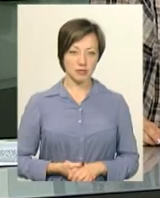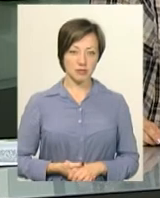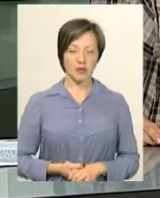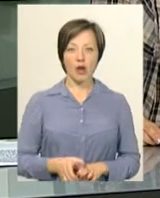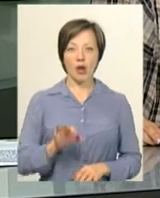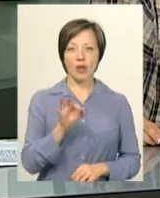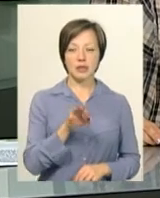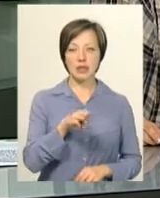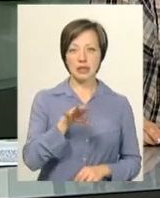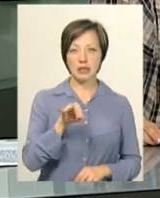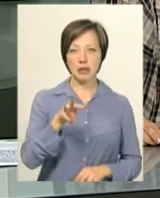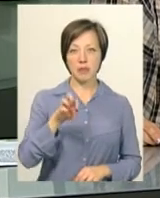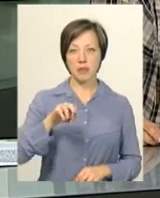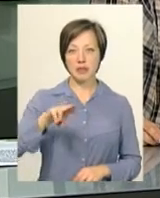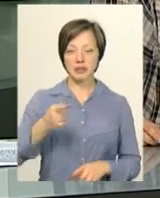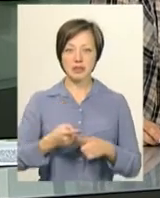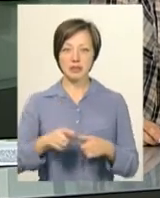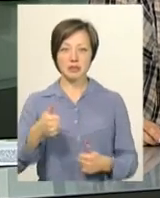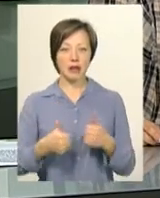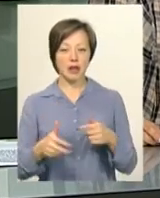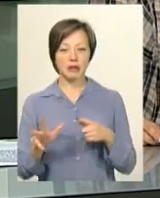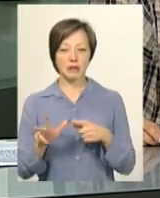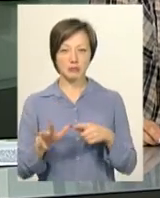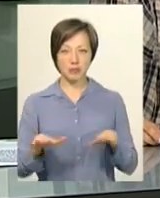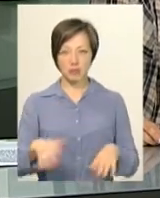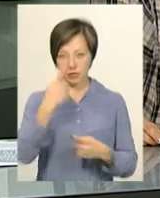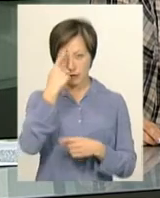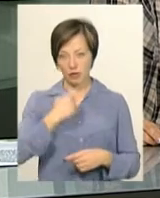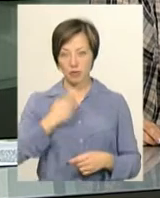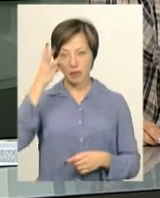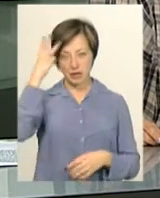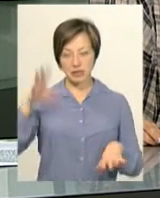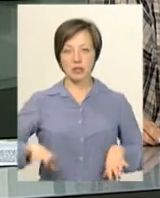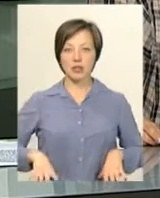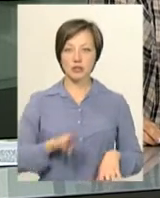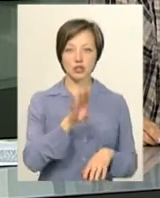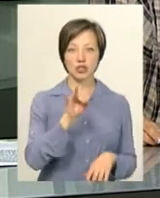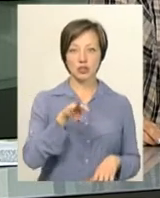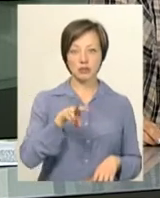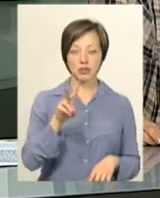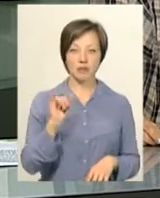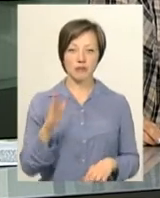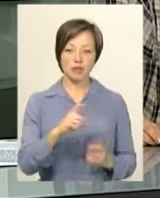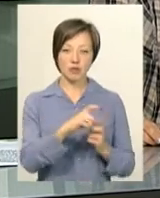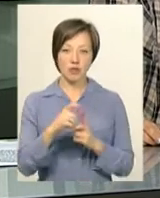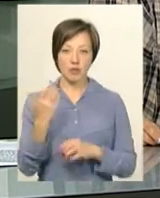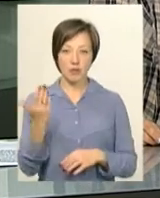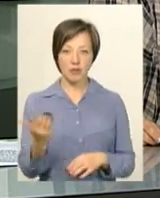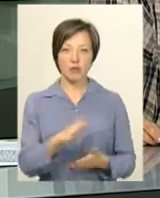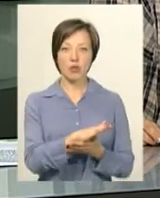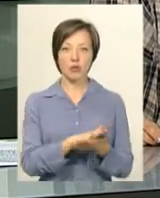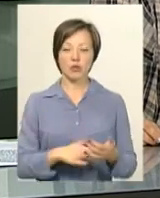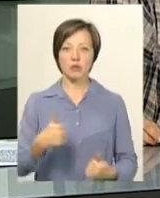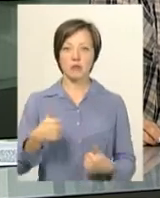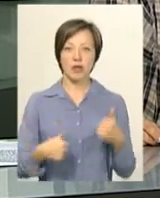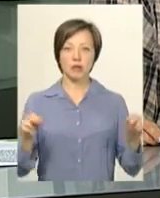Олександр Тимець на цих змаганнях став третім. Про це нам повідомив хмельницький тренер Іван Шимків. За його словами, Альона Вересняк продовжить